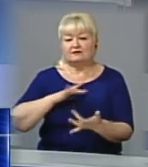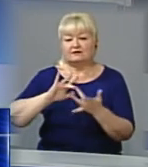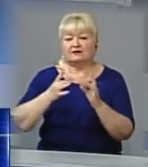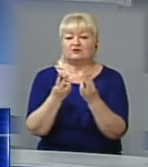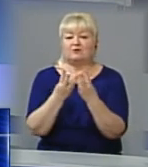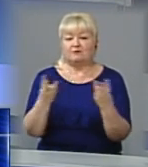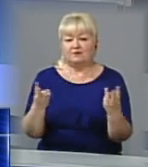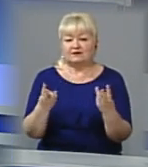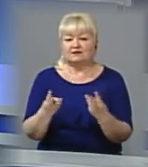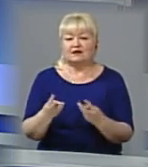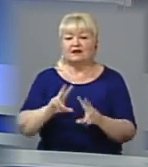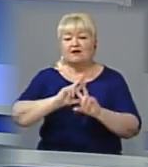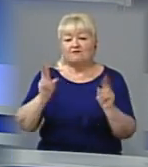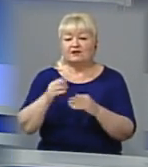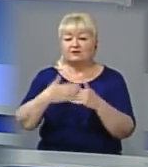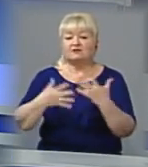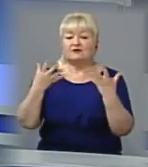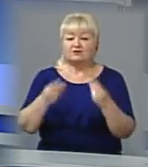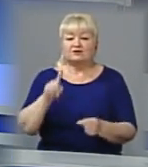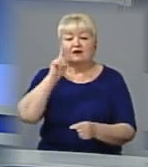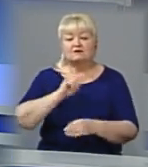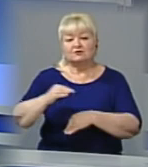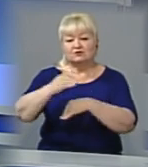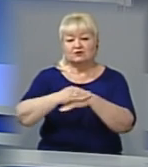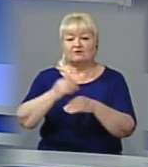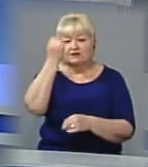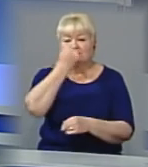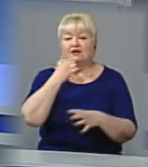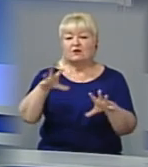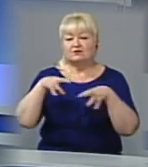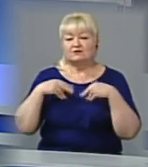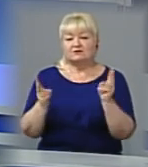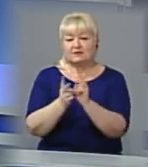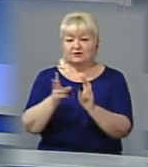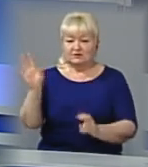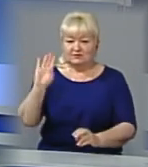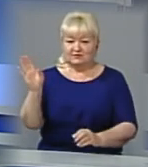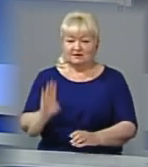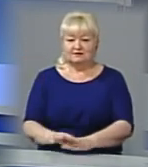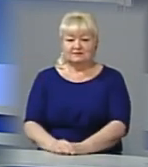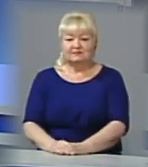інтернет-порталі. Далого завершення дня та затишного вам вечора. Дякую, що з нами. До зустрічі.